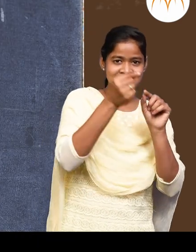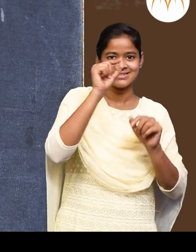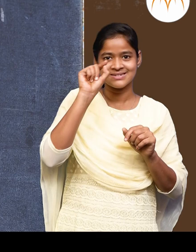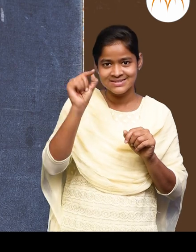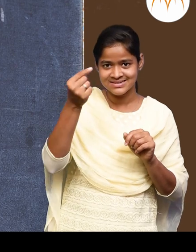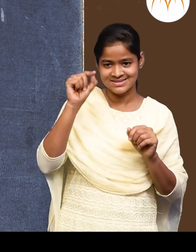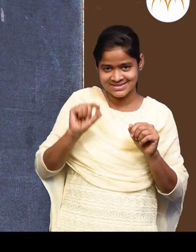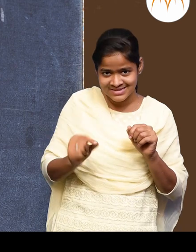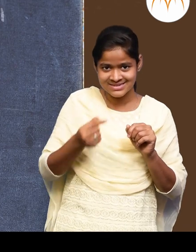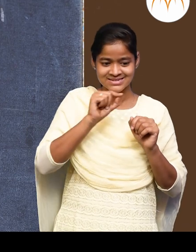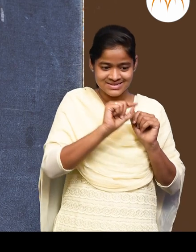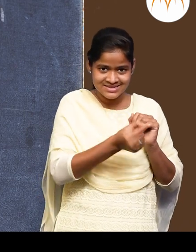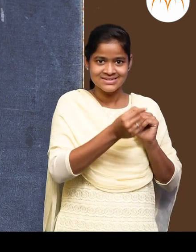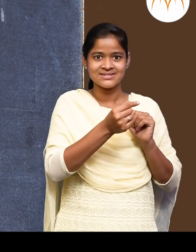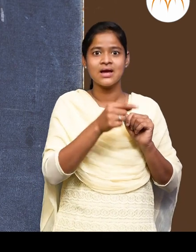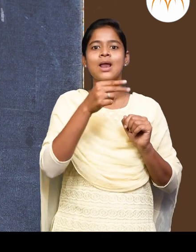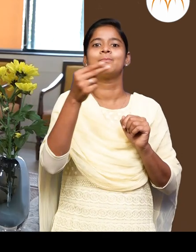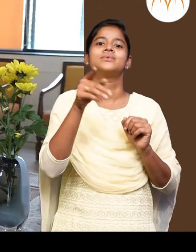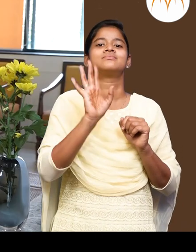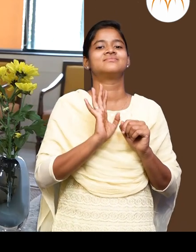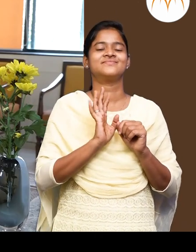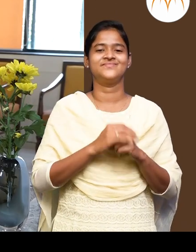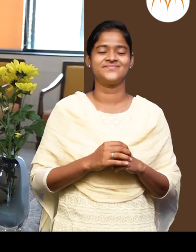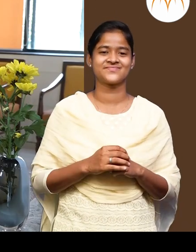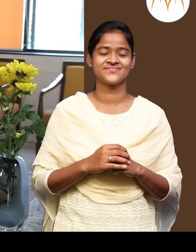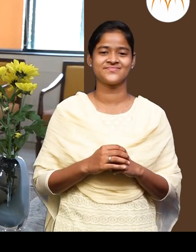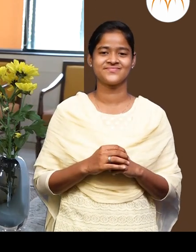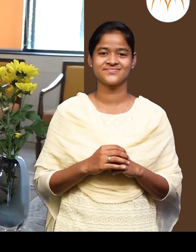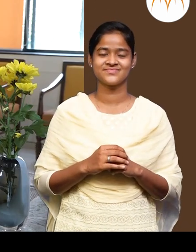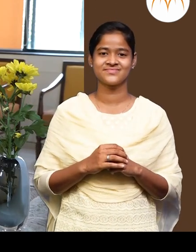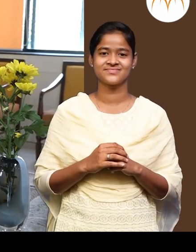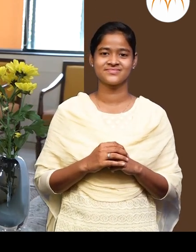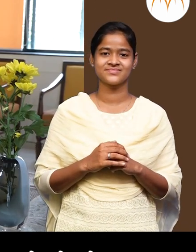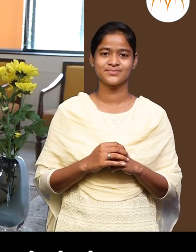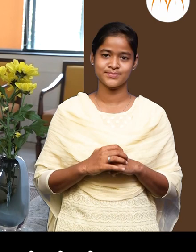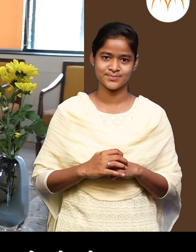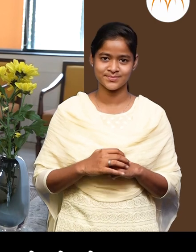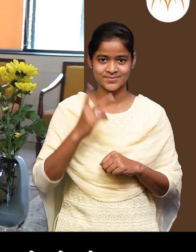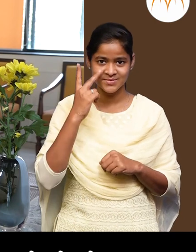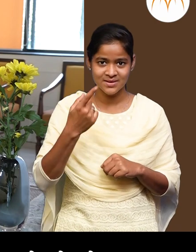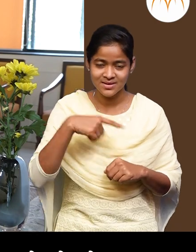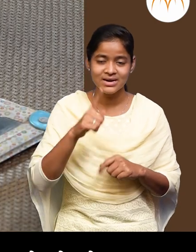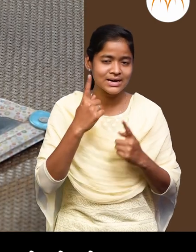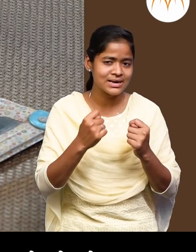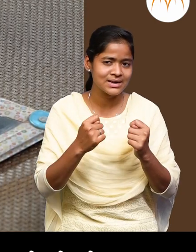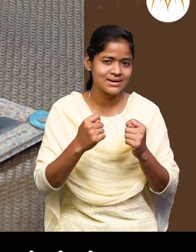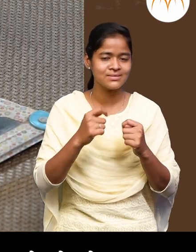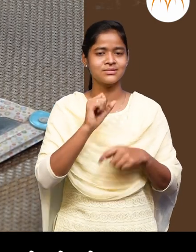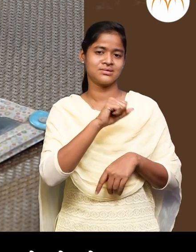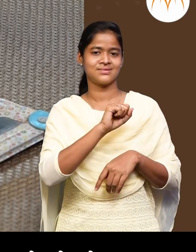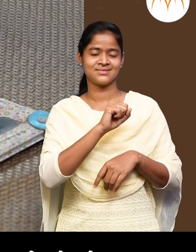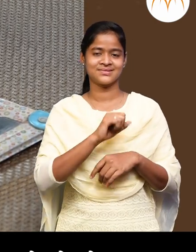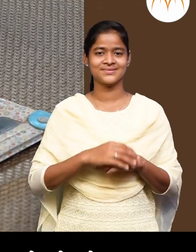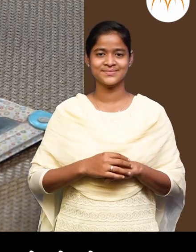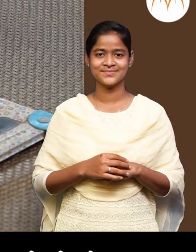मन्टा? बिंदून बरोबर बक्ते ज़काड़ून? चले हे दोन बिंदू आसे